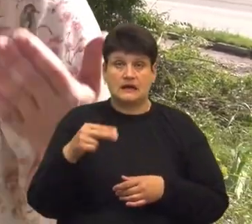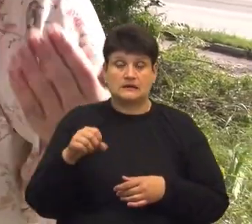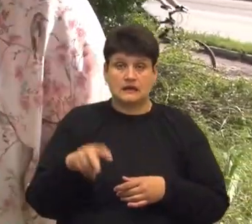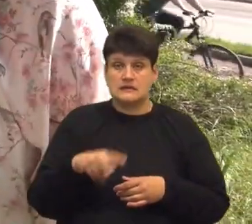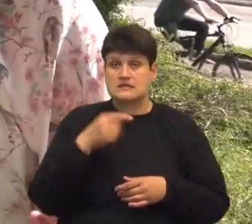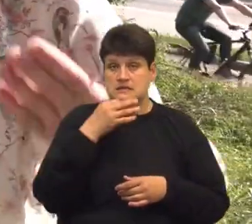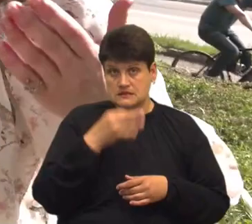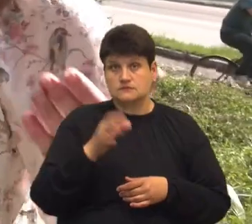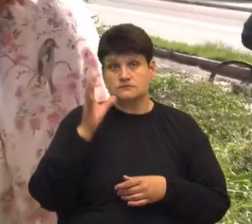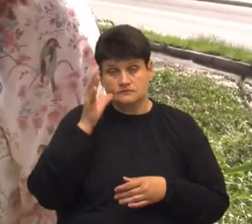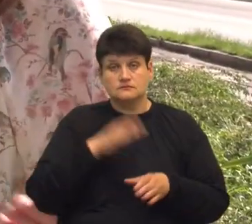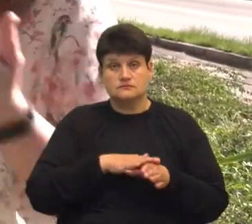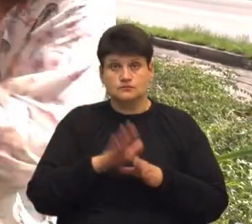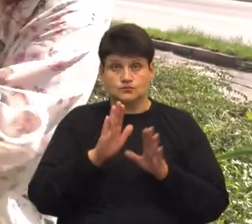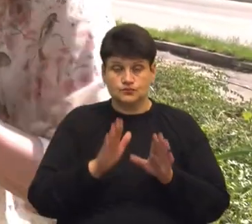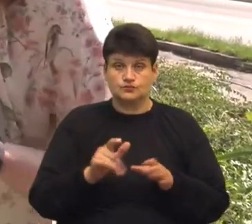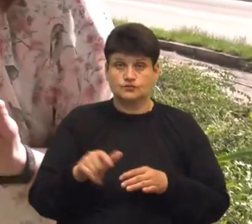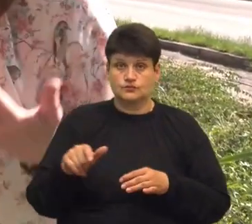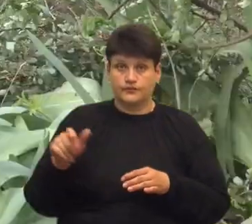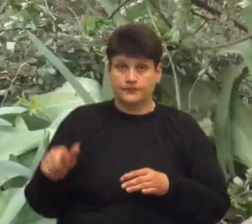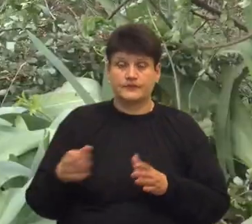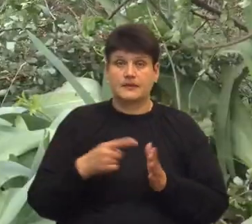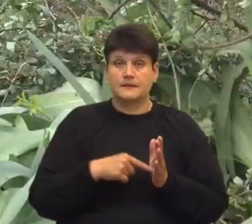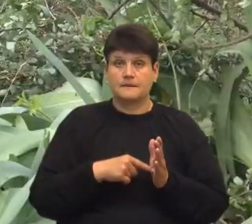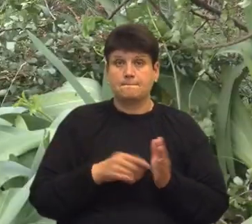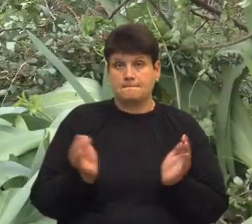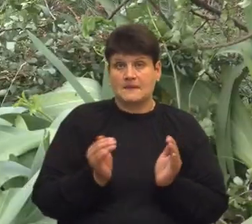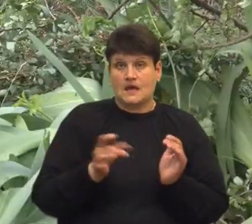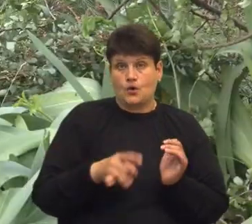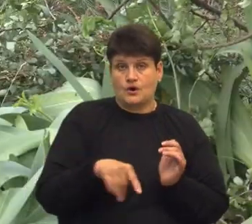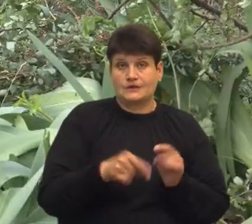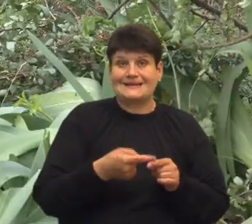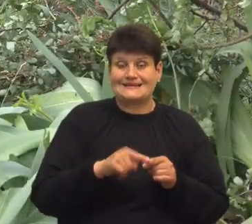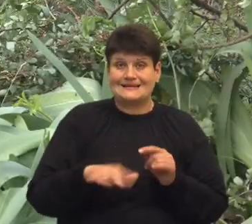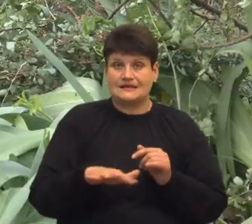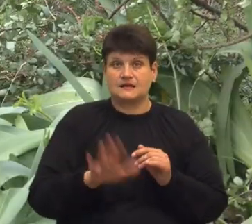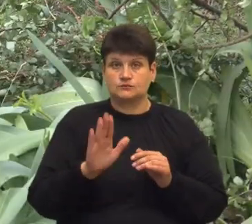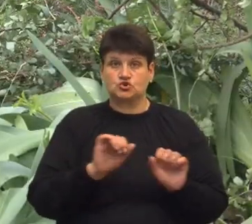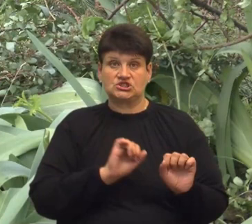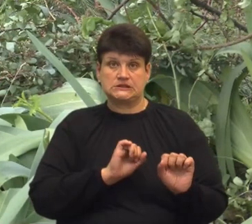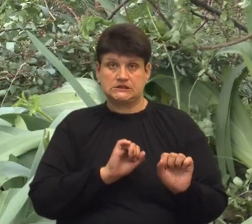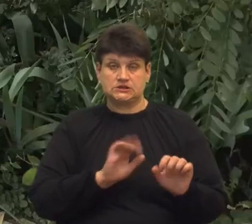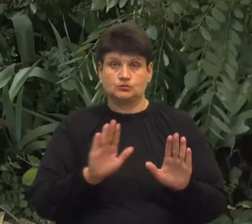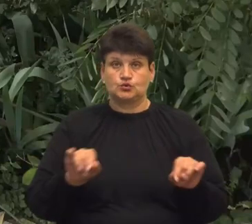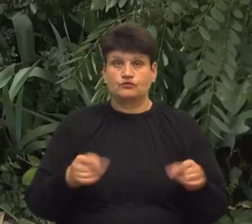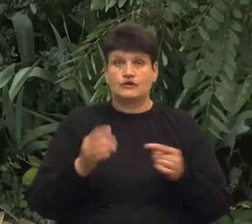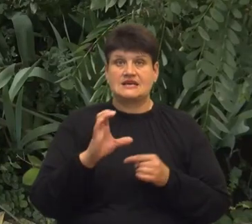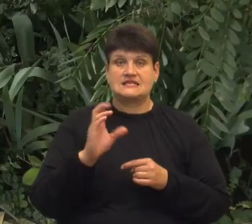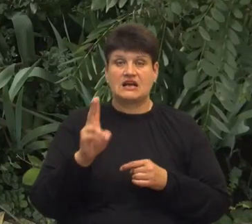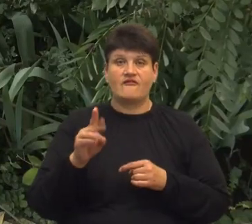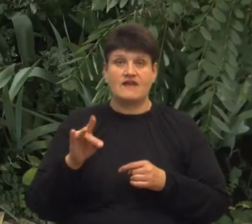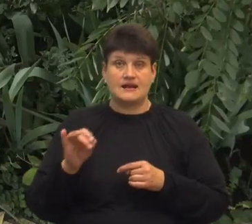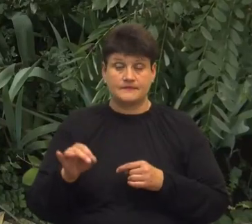дослухається до мешканців мікрорайону. Ця ділянка буде захищена і буде створено сквер. За